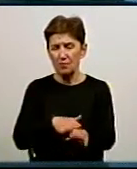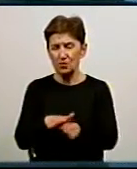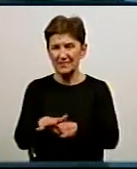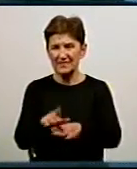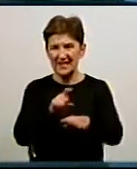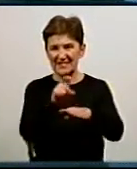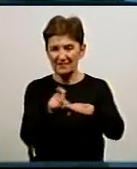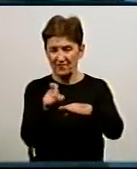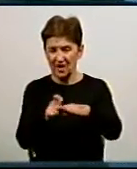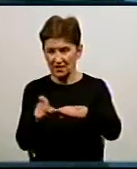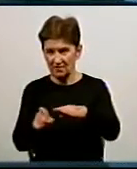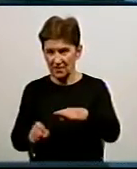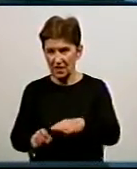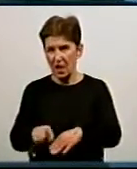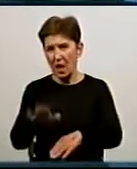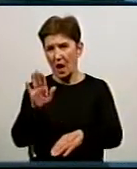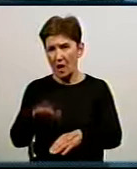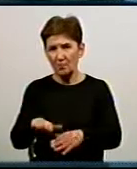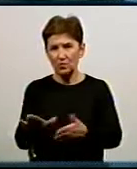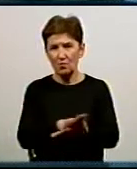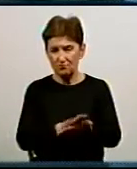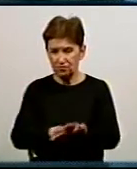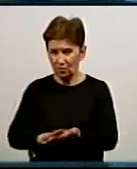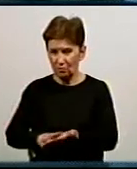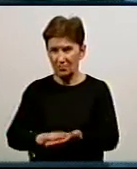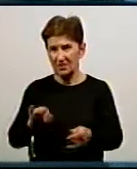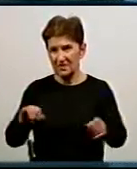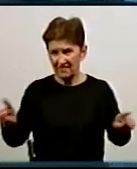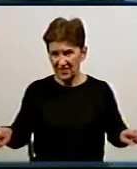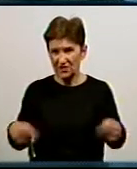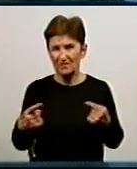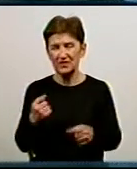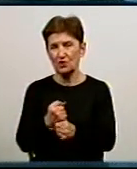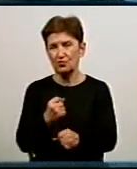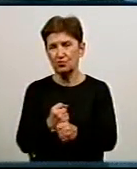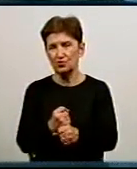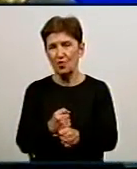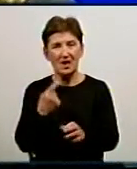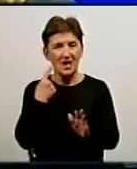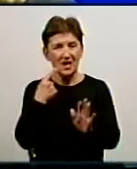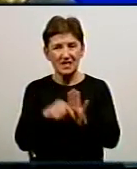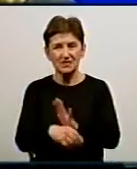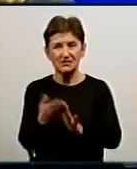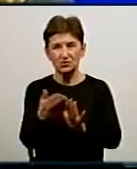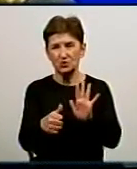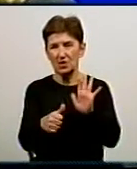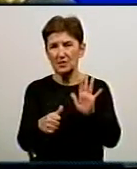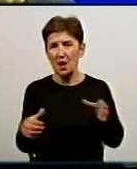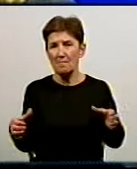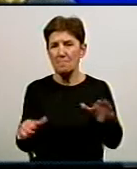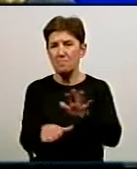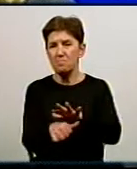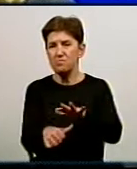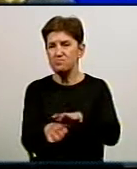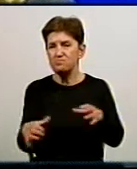потім спромити ділянку і запустити знову роботу. Бригада терміново приступила до роботи,